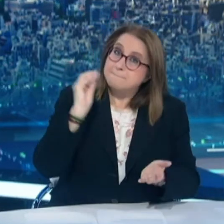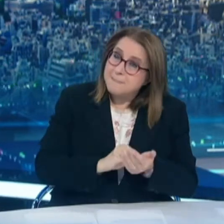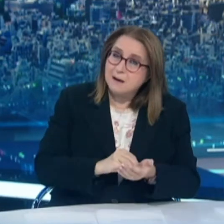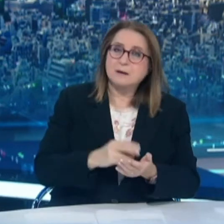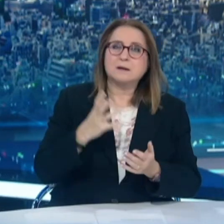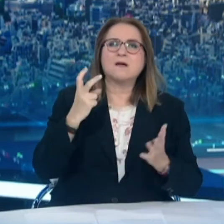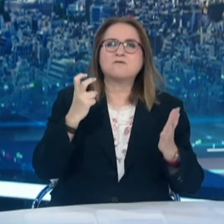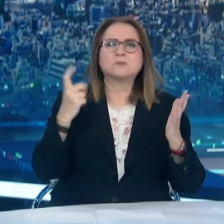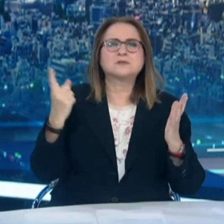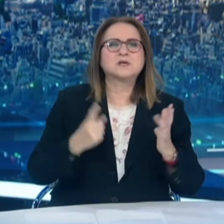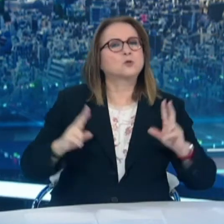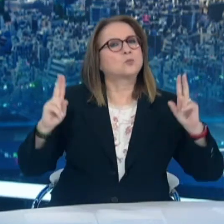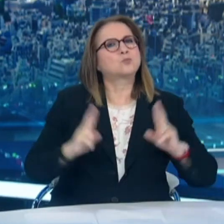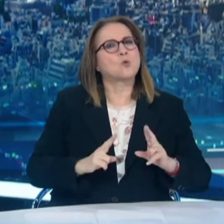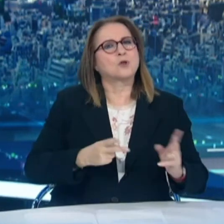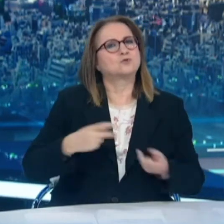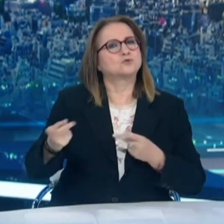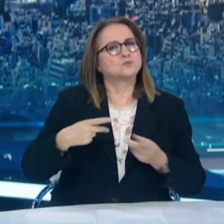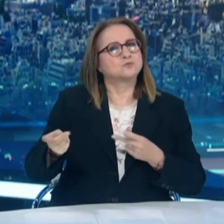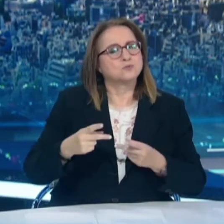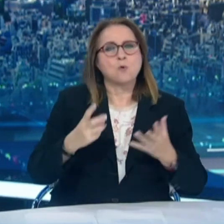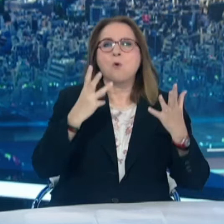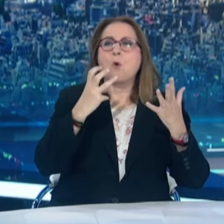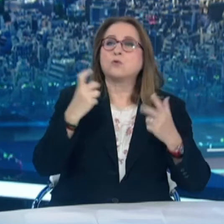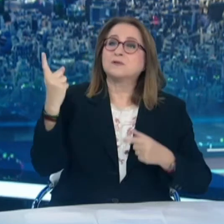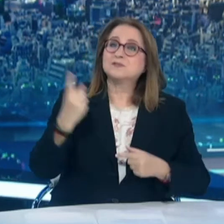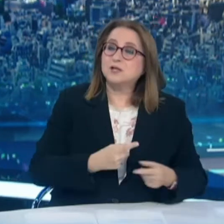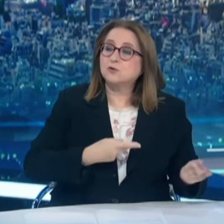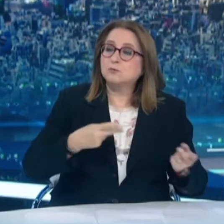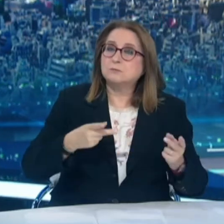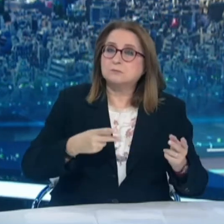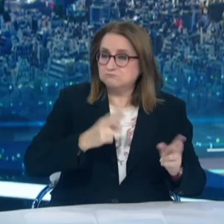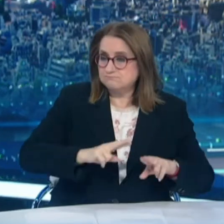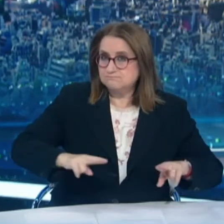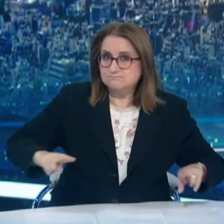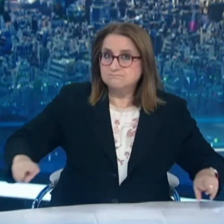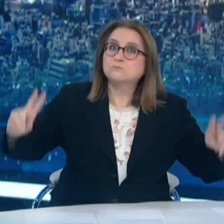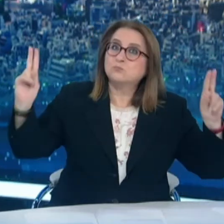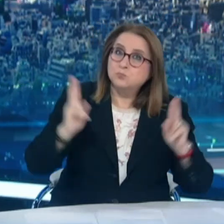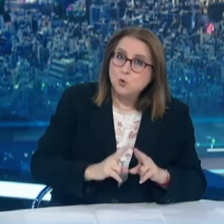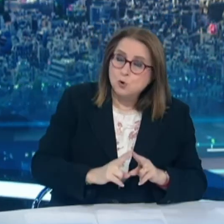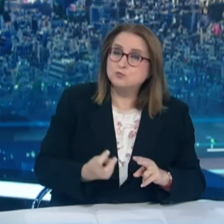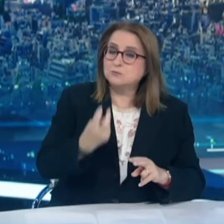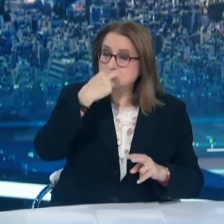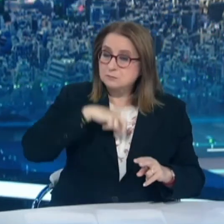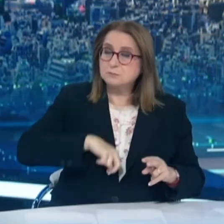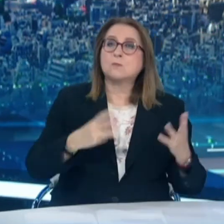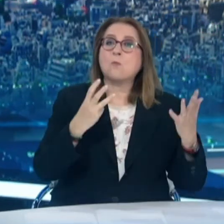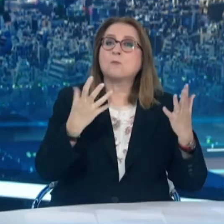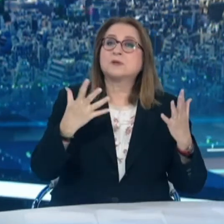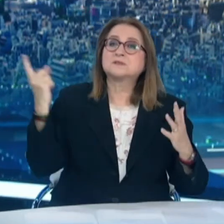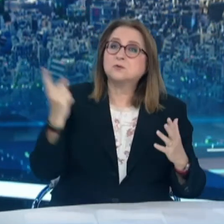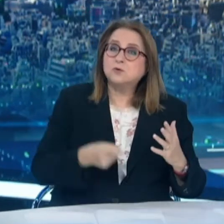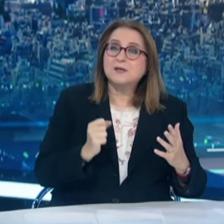ανά μέρα, 80% λιγότερες νοσηλευόμενους, 85% λιγότερους διασωληνωμένους και 90%